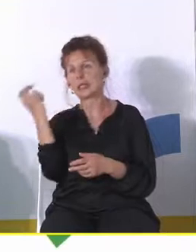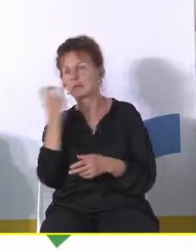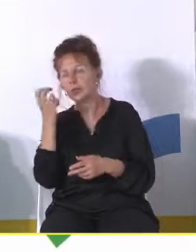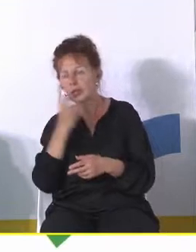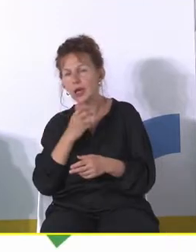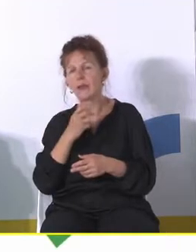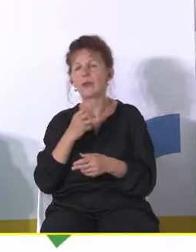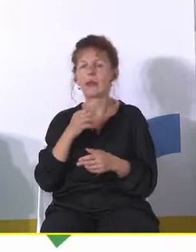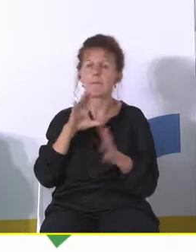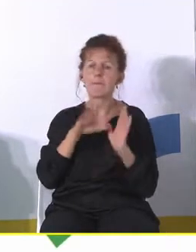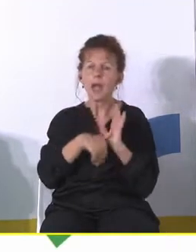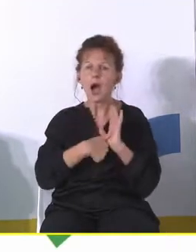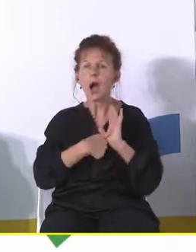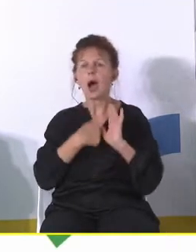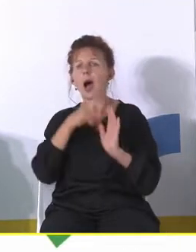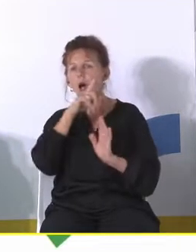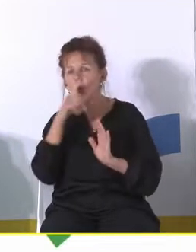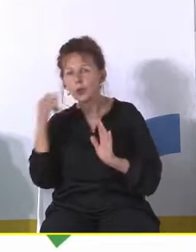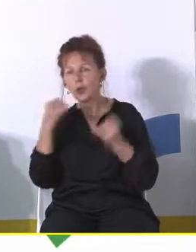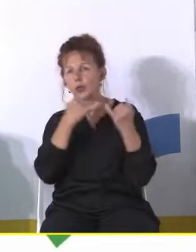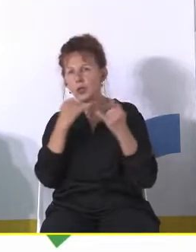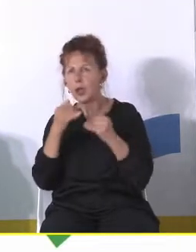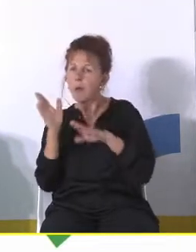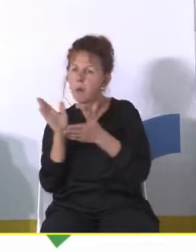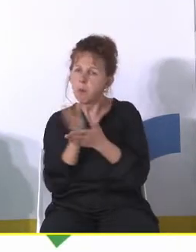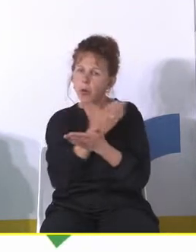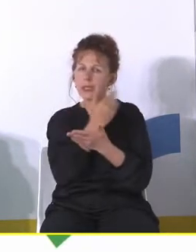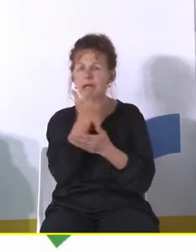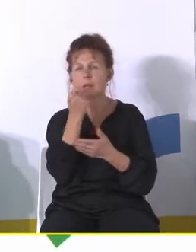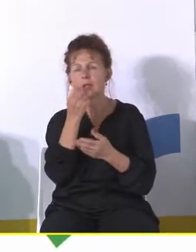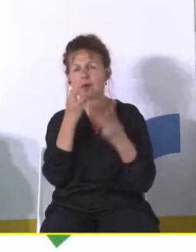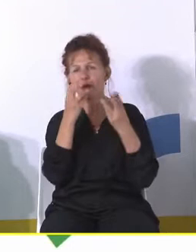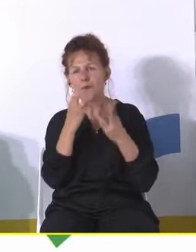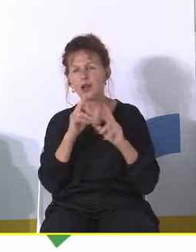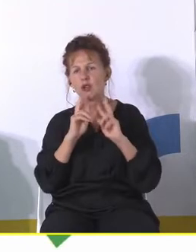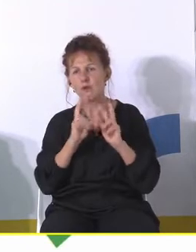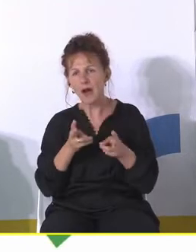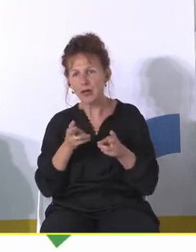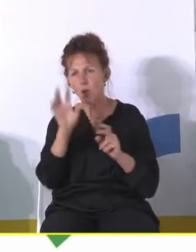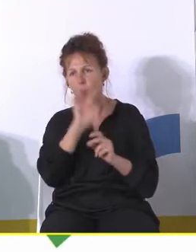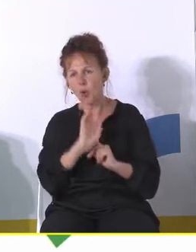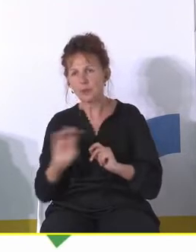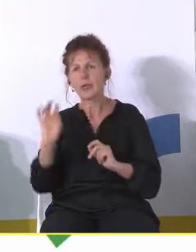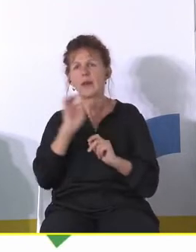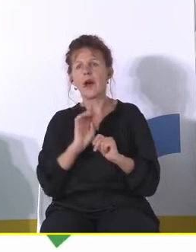demografii i tak dalej, myślę, że trochę pomijamy taki moim zdaniem istotny jednak fakt i taką obserwację